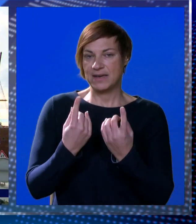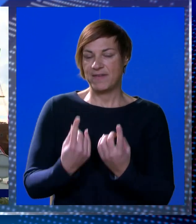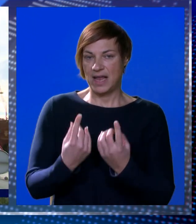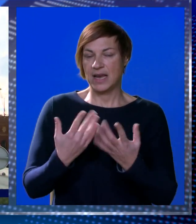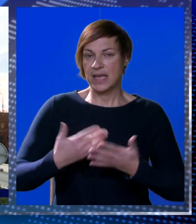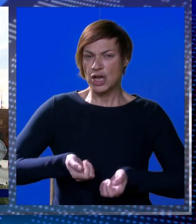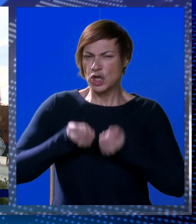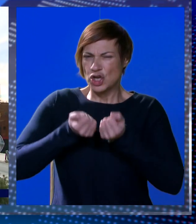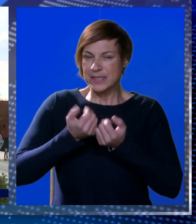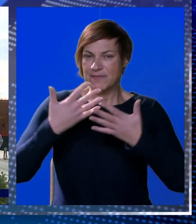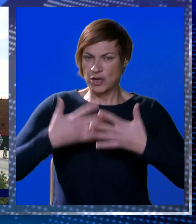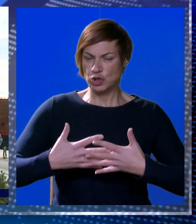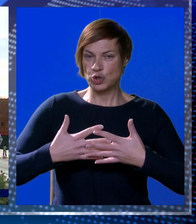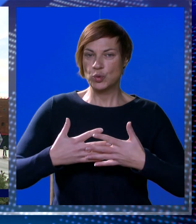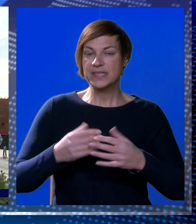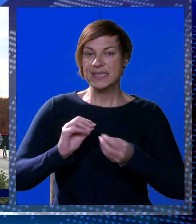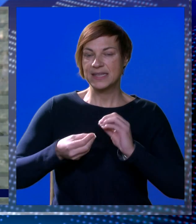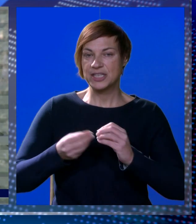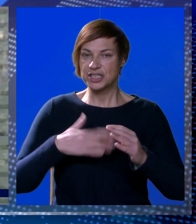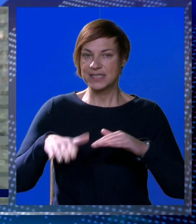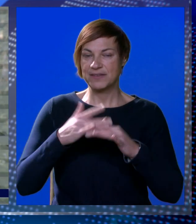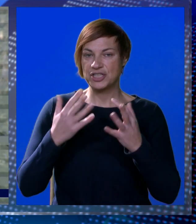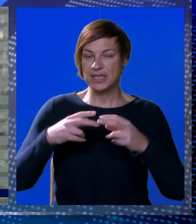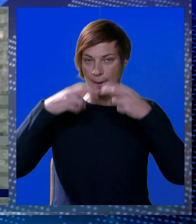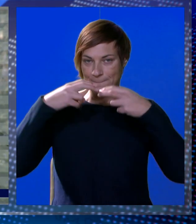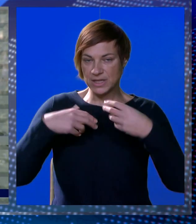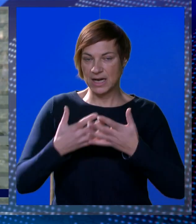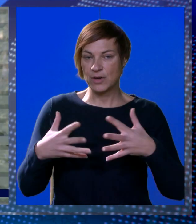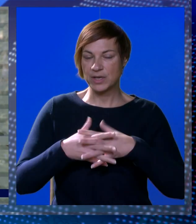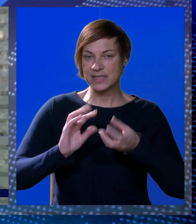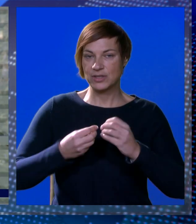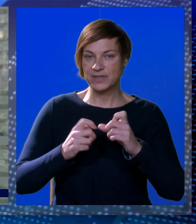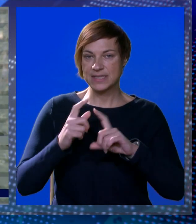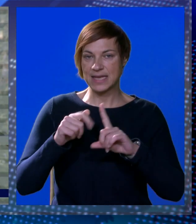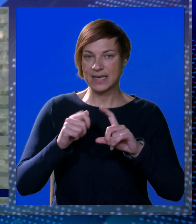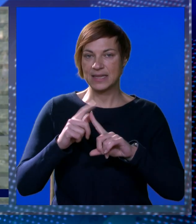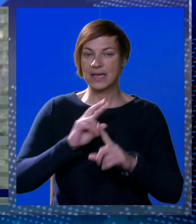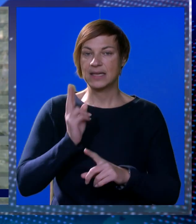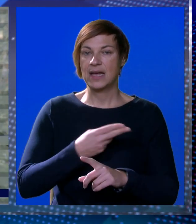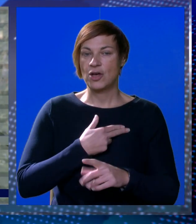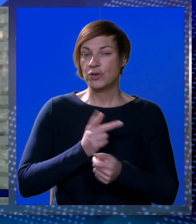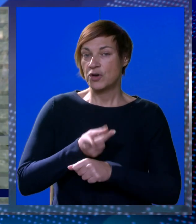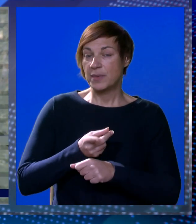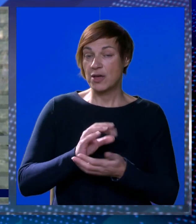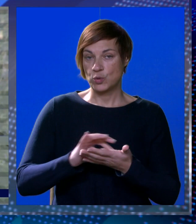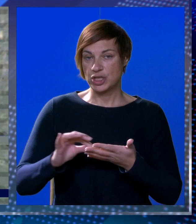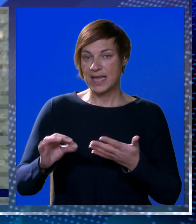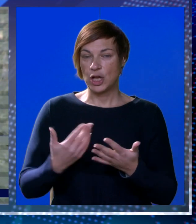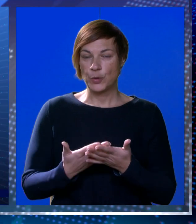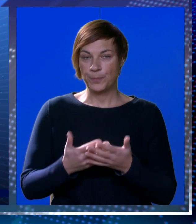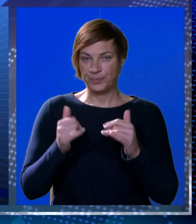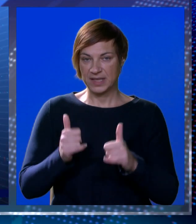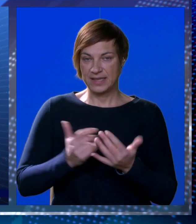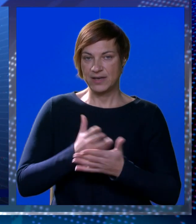velika elementa nosive čelične konstrukcije Tržnice, a više detalja potražili smo u Gradskoj tvrtki Sanitat kao odgovornom naruđitelju.